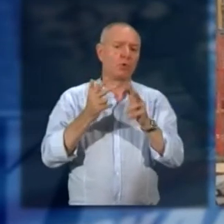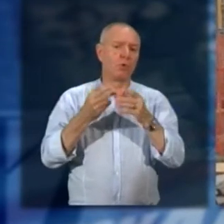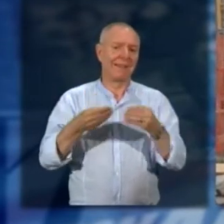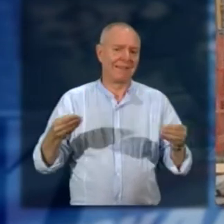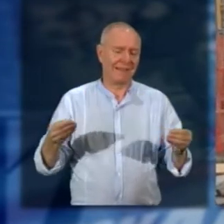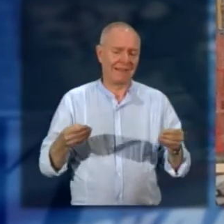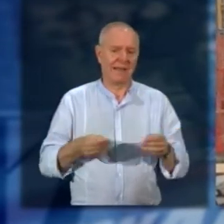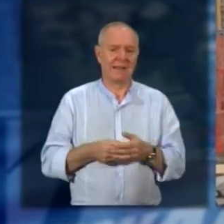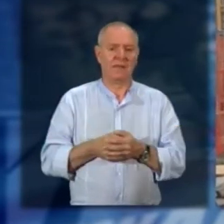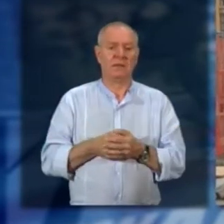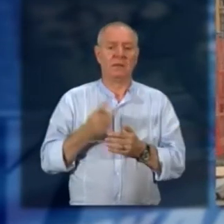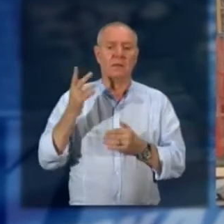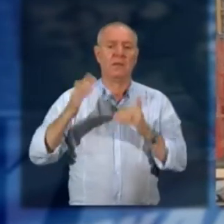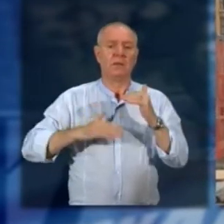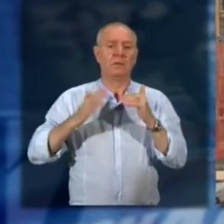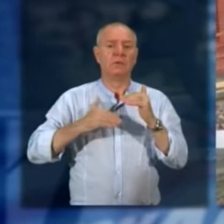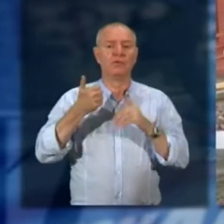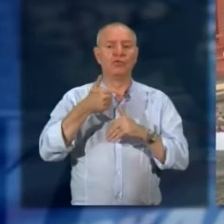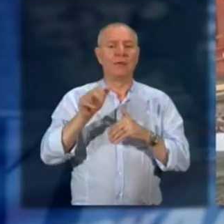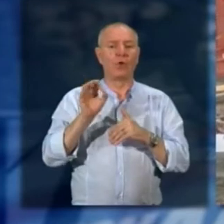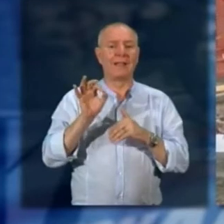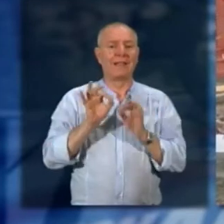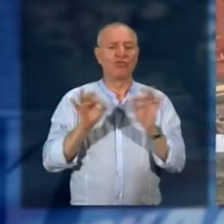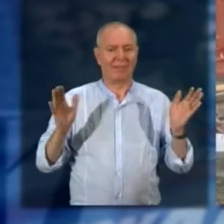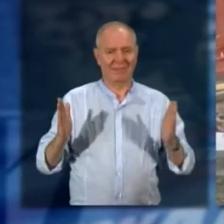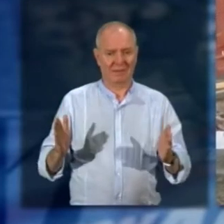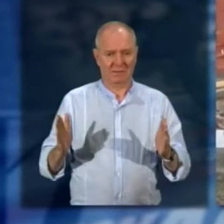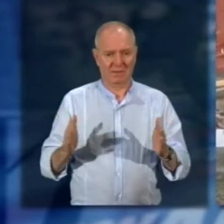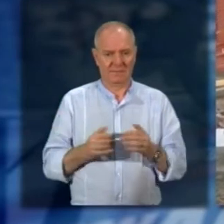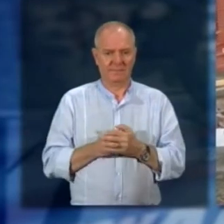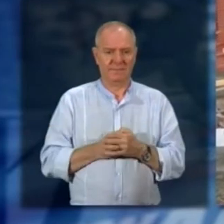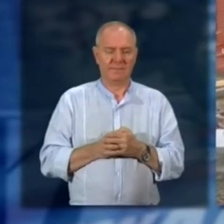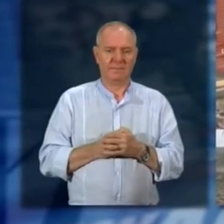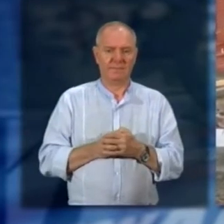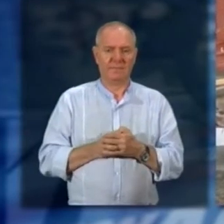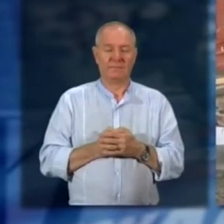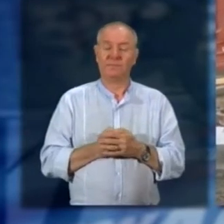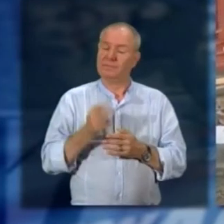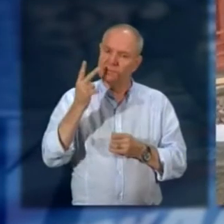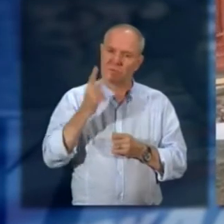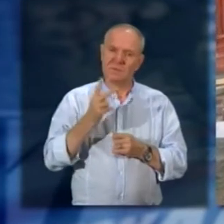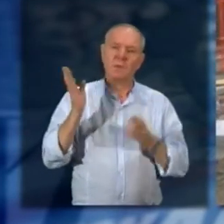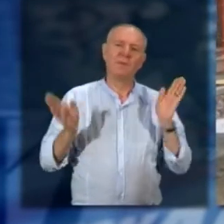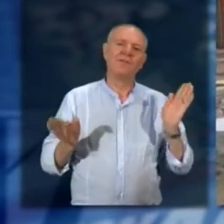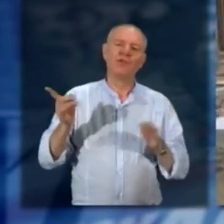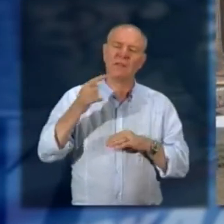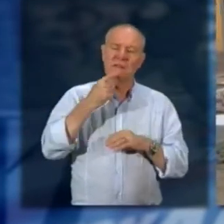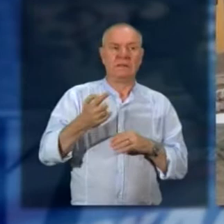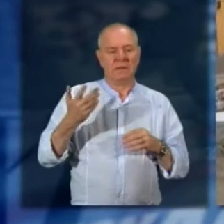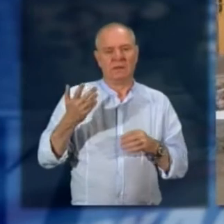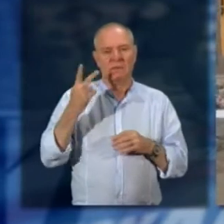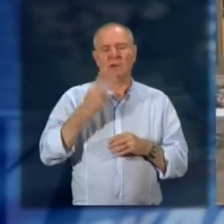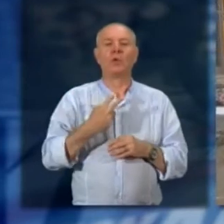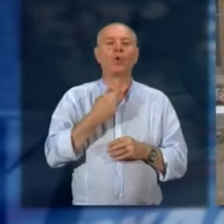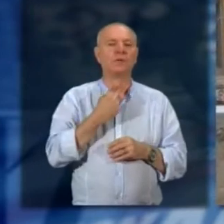larghezza inferiori ai 180 cm le chiusure strutturate in questa maniera spiegano dal comando di Polizia Municipale si sono